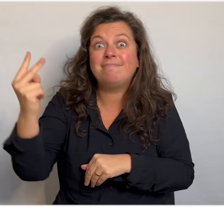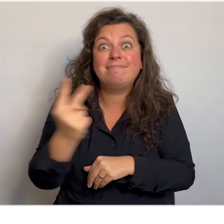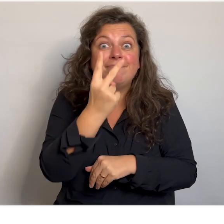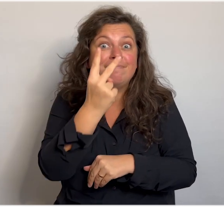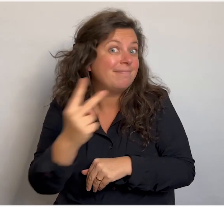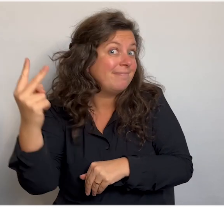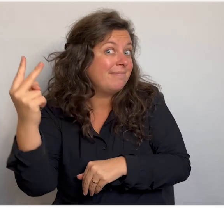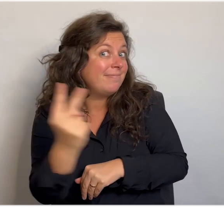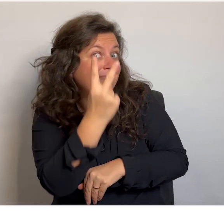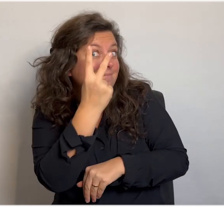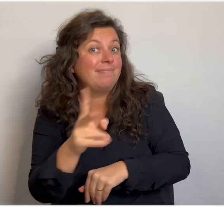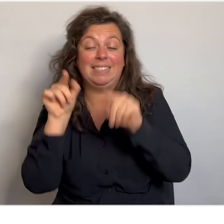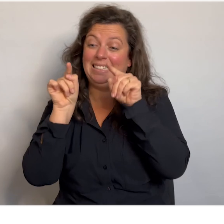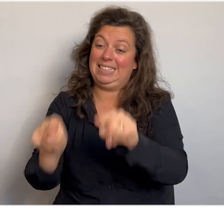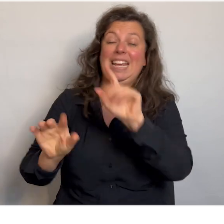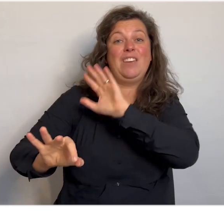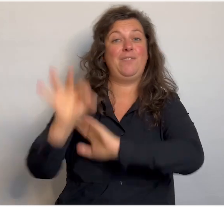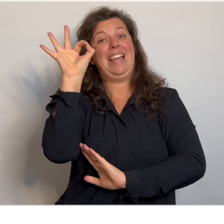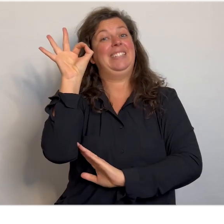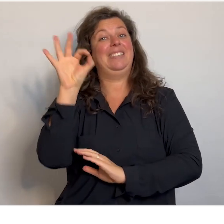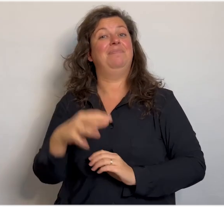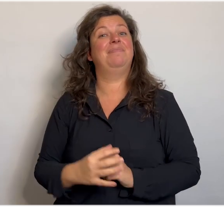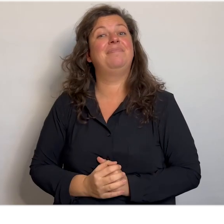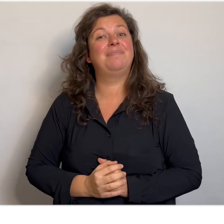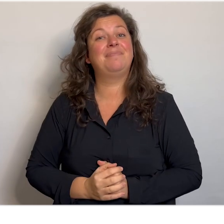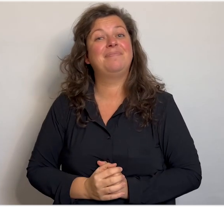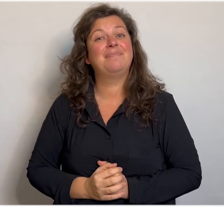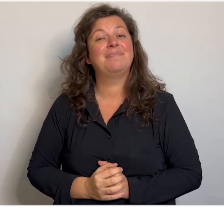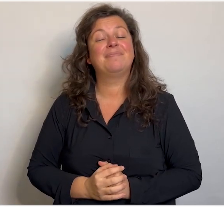die wint.